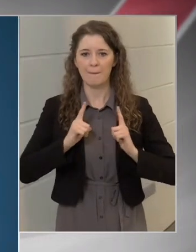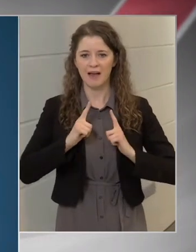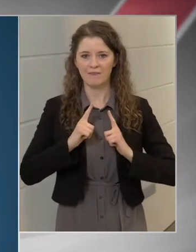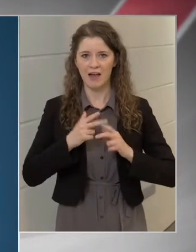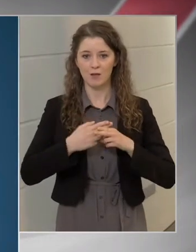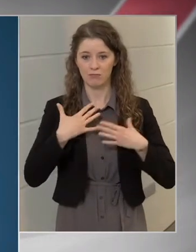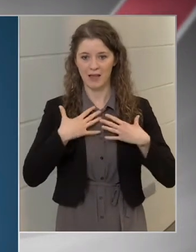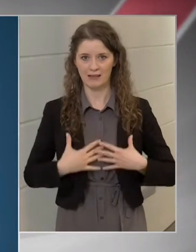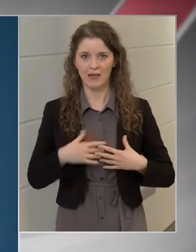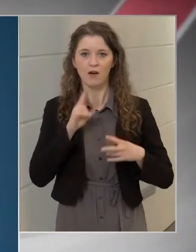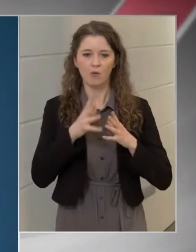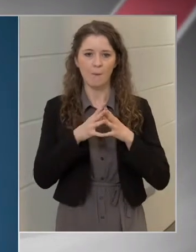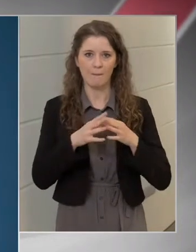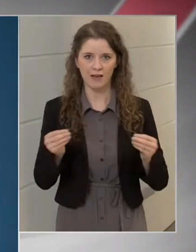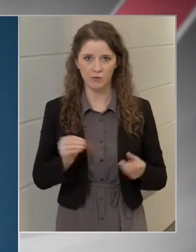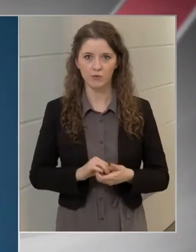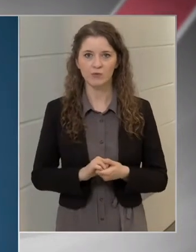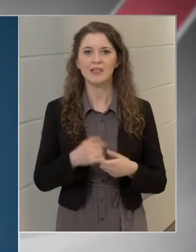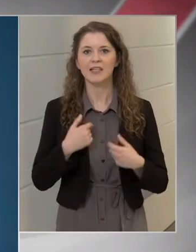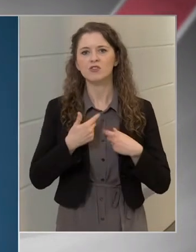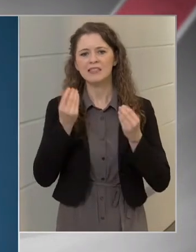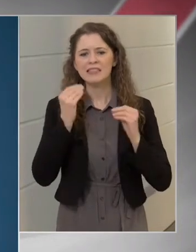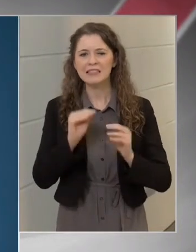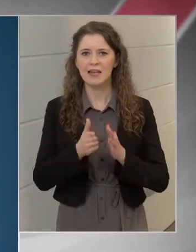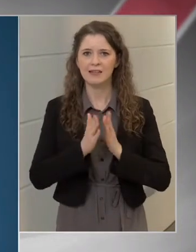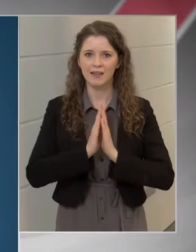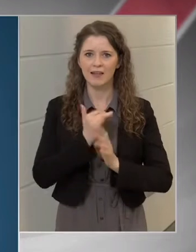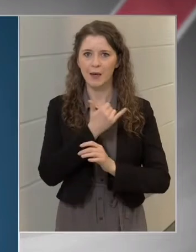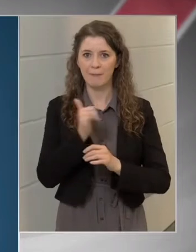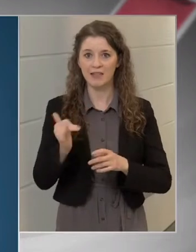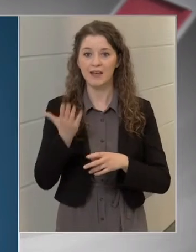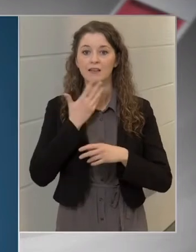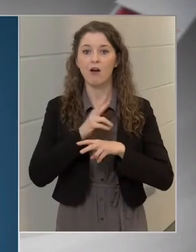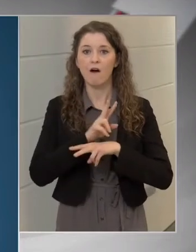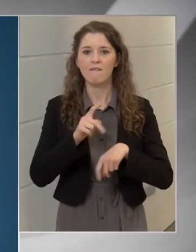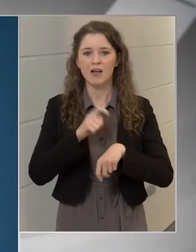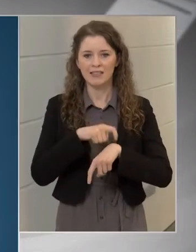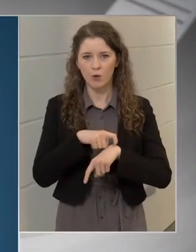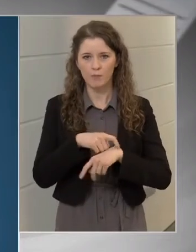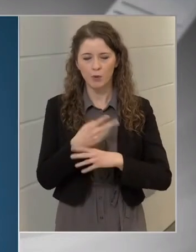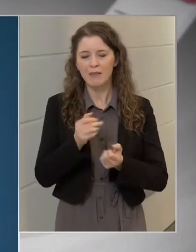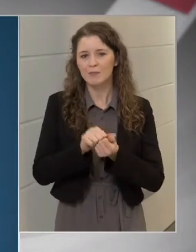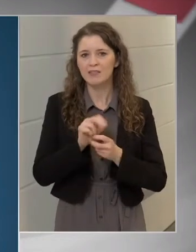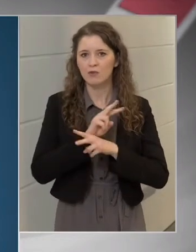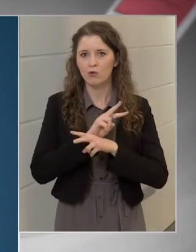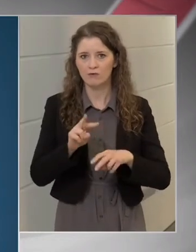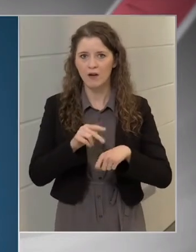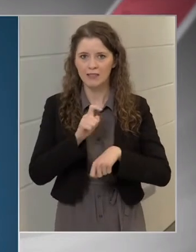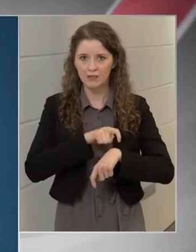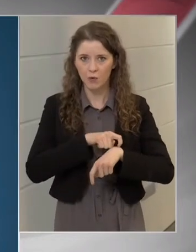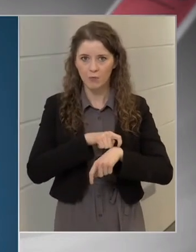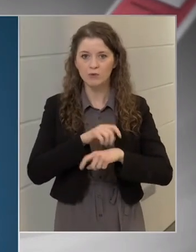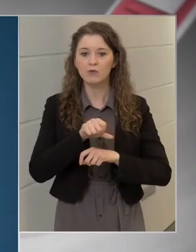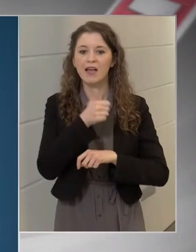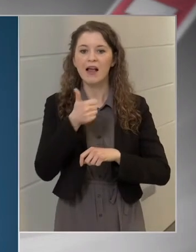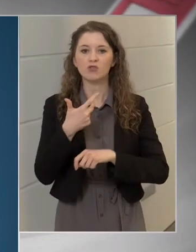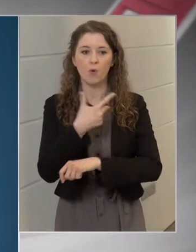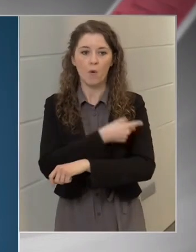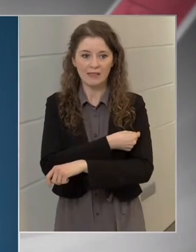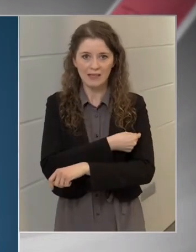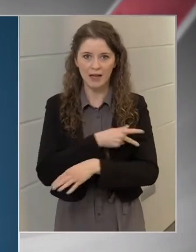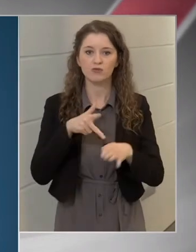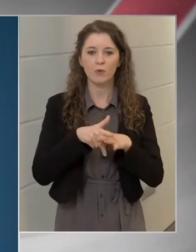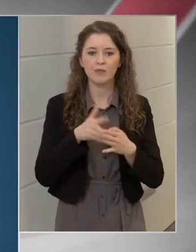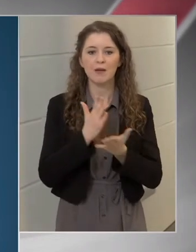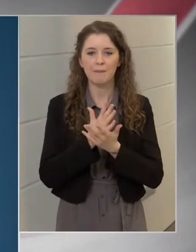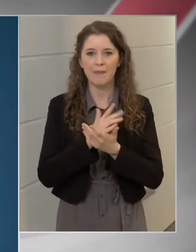ha valakinek időpontja van, már pedig van, hiszen az első oltás alkalmával megkapja a második oltási